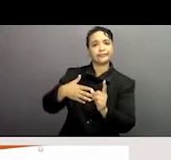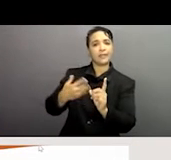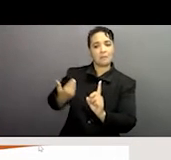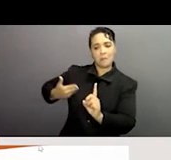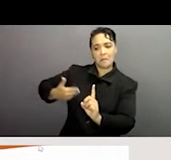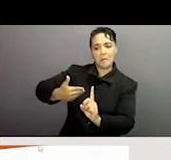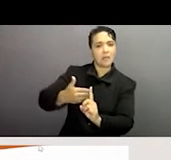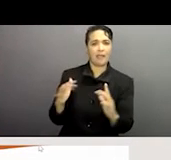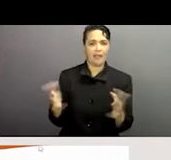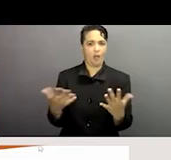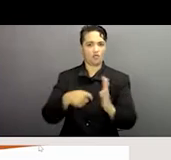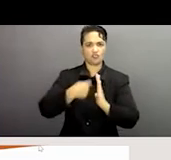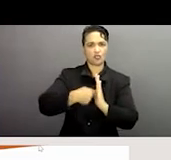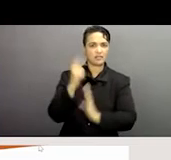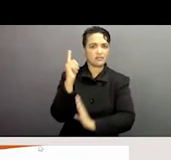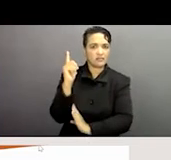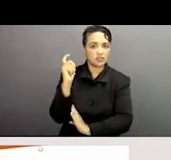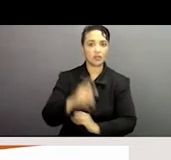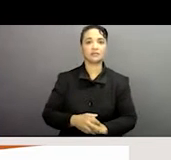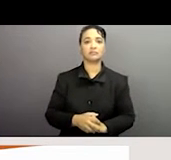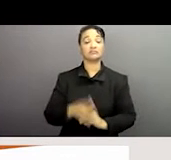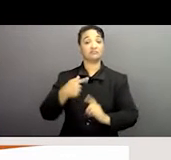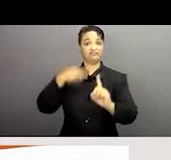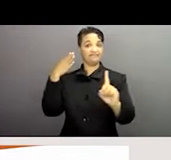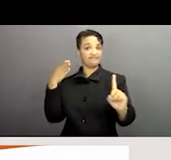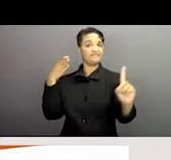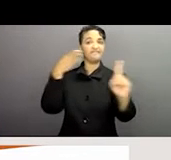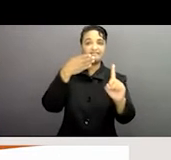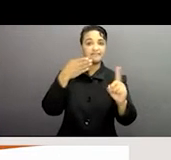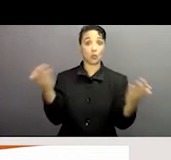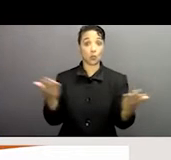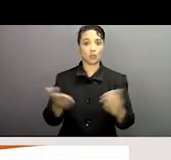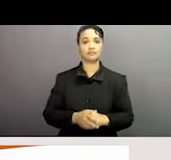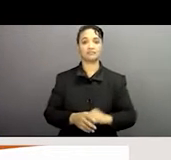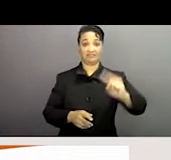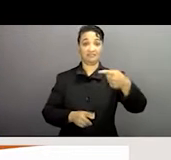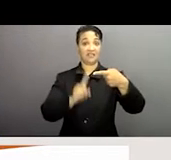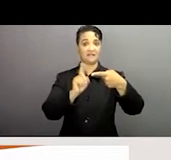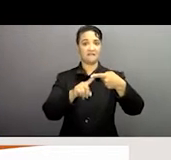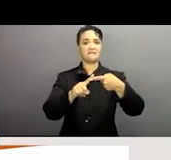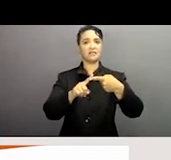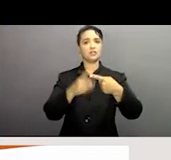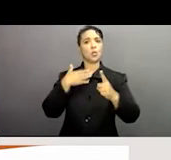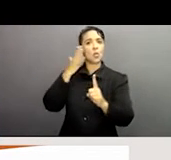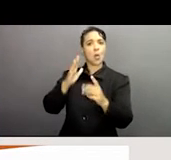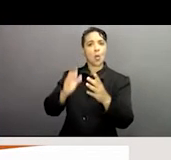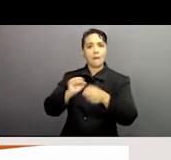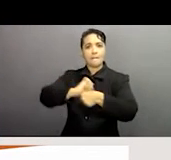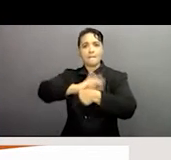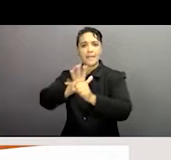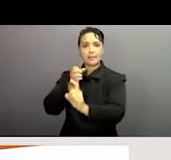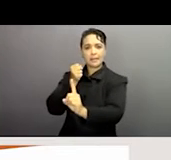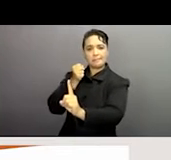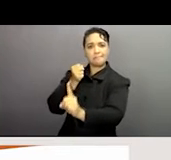historique relatif à ce projet. Tout d'abord, donc, connaît-il des éléments clés pour pouvoir identifier les mesures qui été